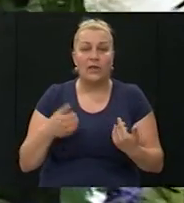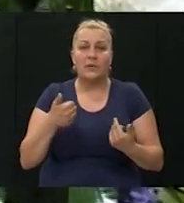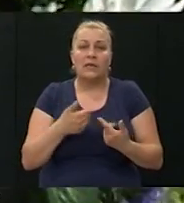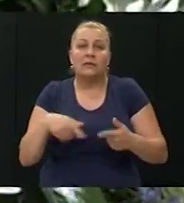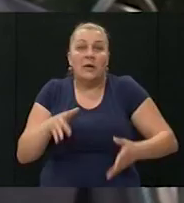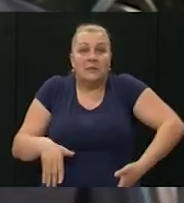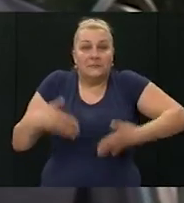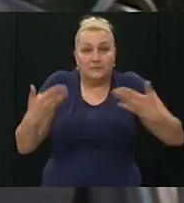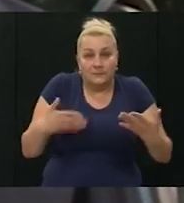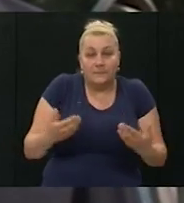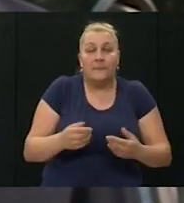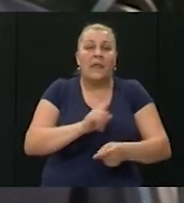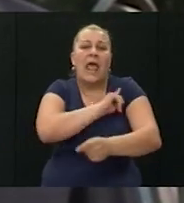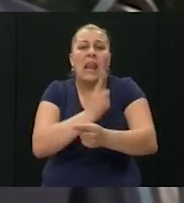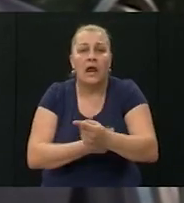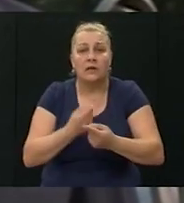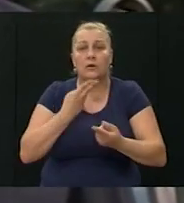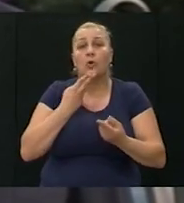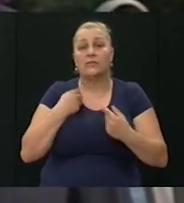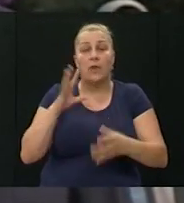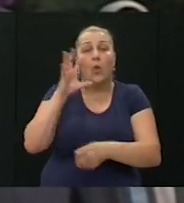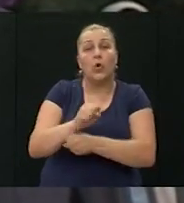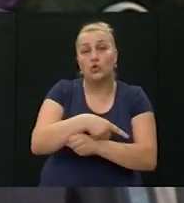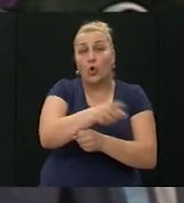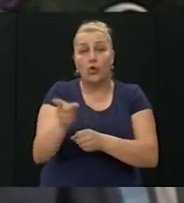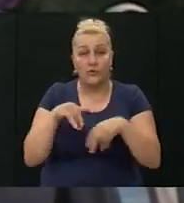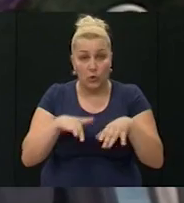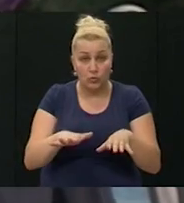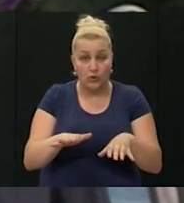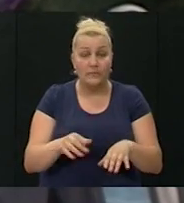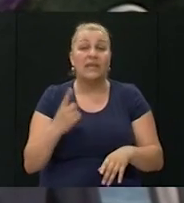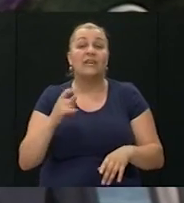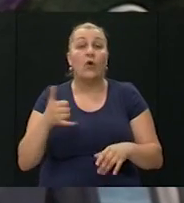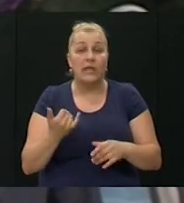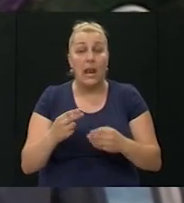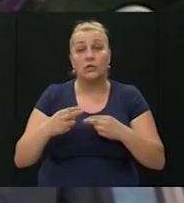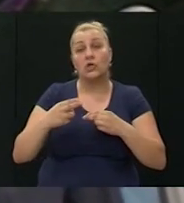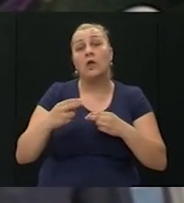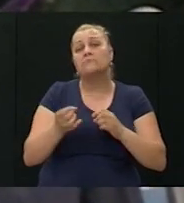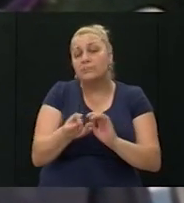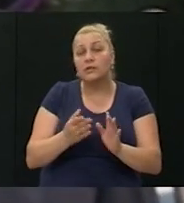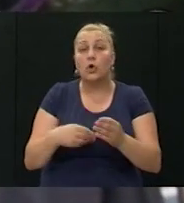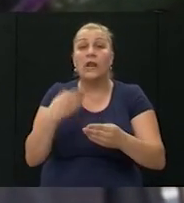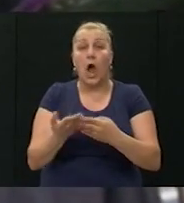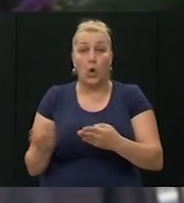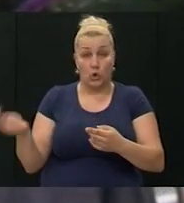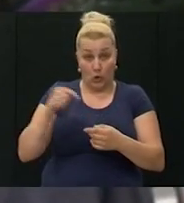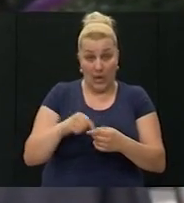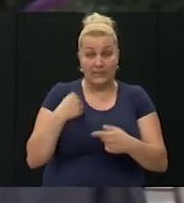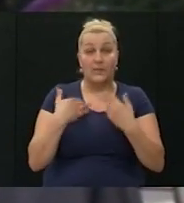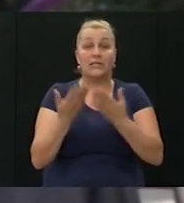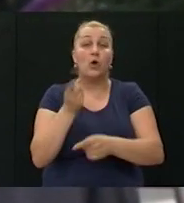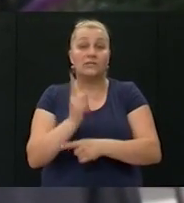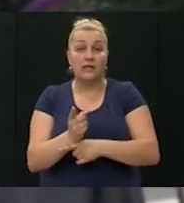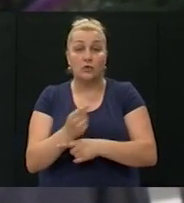sa jednim entuzijazmom i elanom koji sam uočio kod tih ljudi i Ivo Jelić mi je vrlo brzo nakon dolaska dao